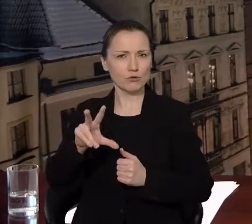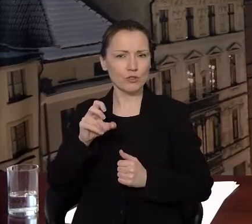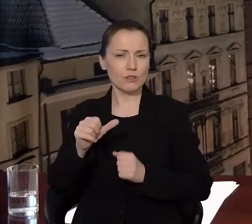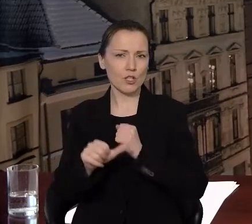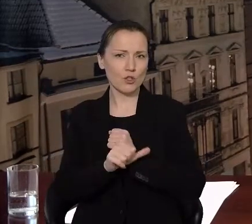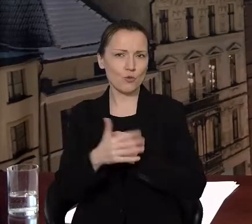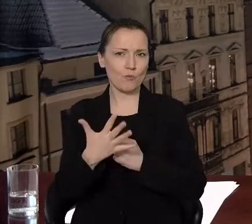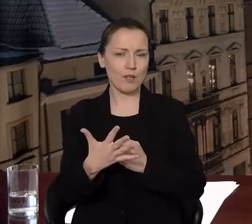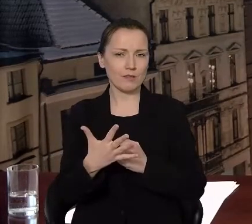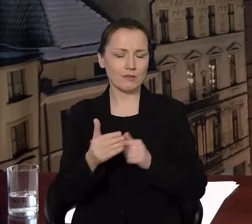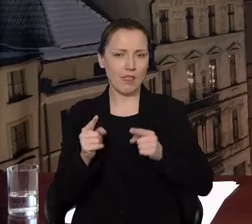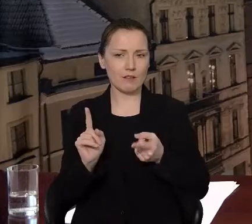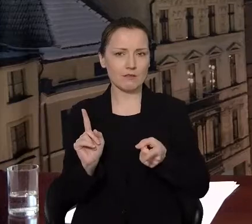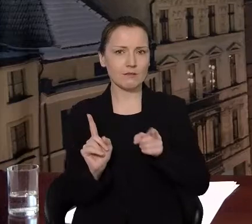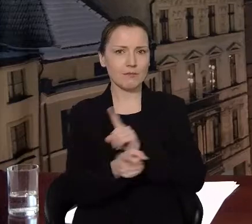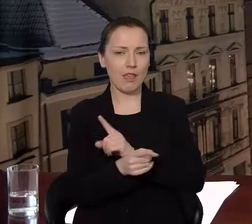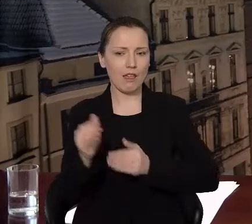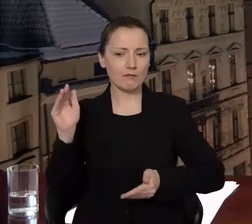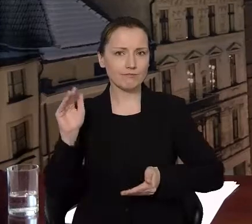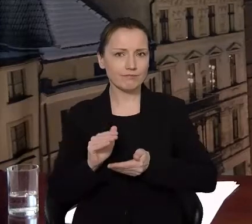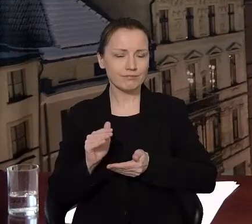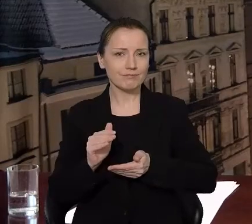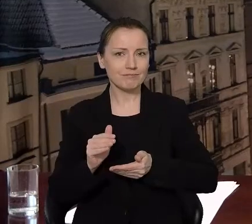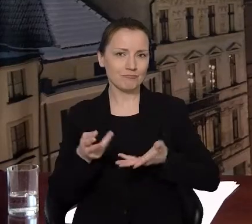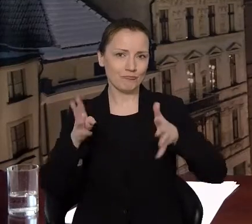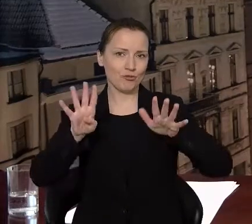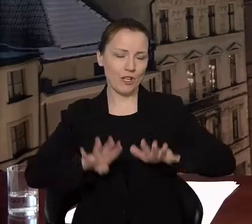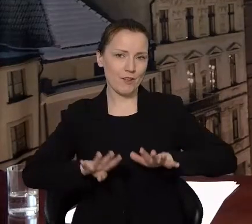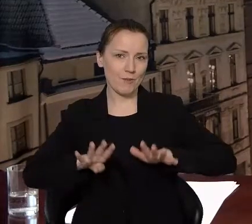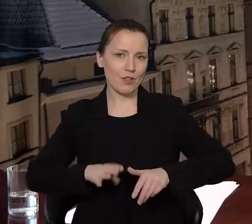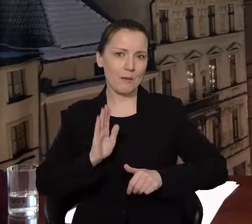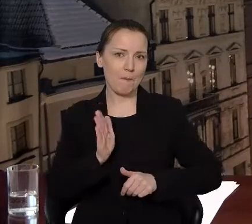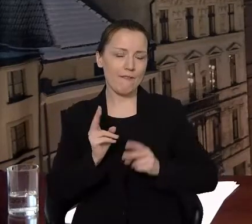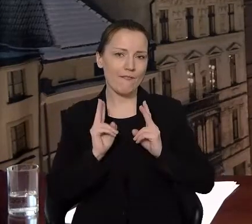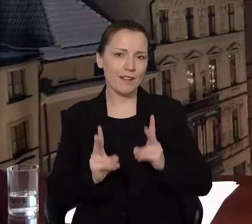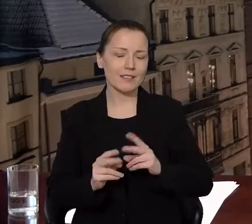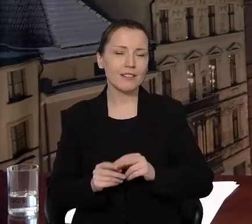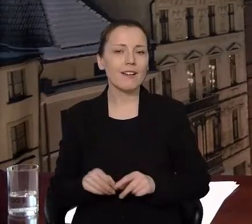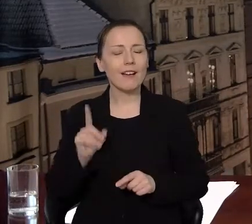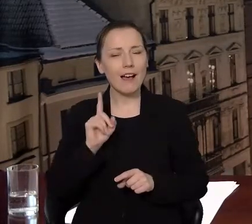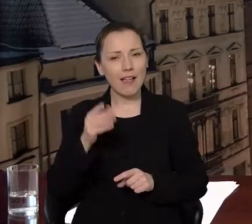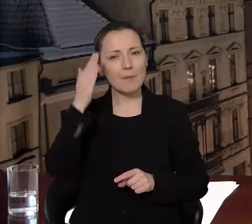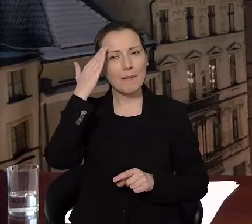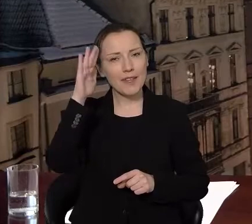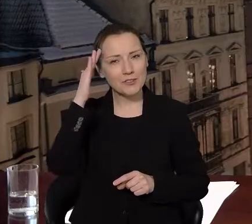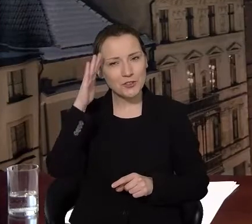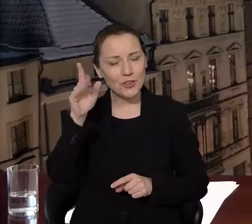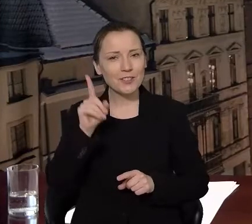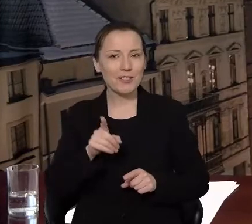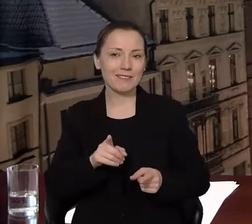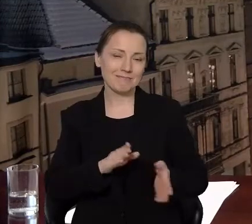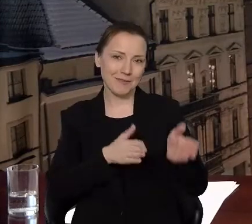więc w uproszczeniu 9 miesięcy. Ale mam nadzieję, że przy kolejnej